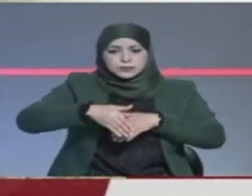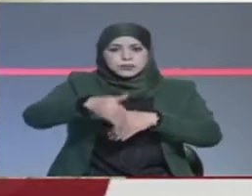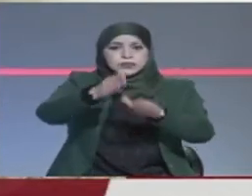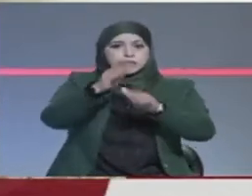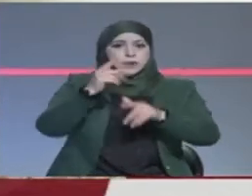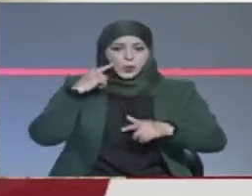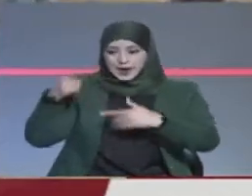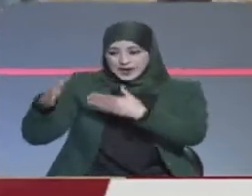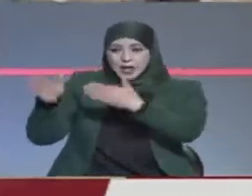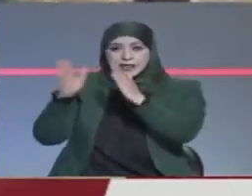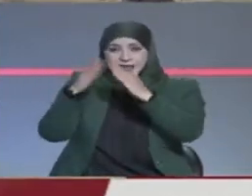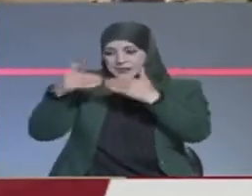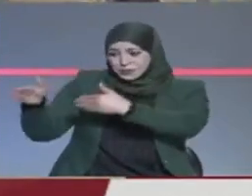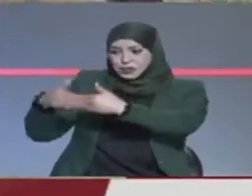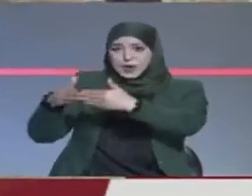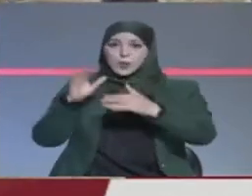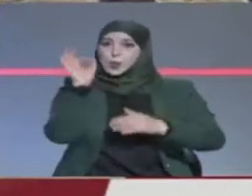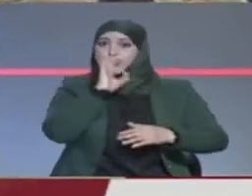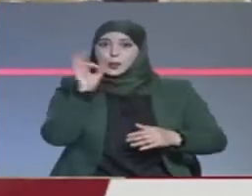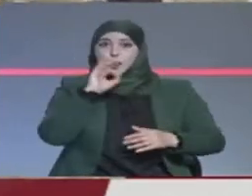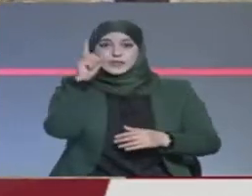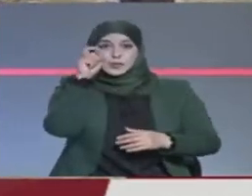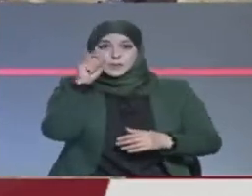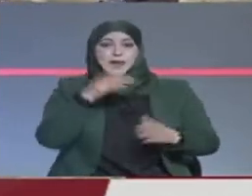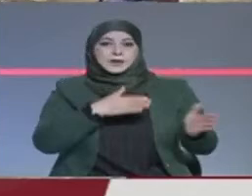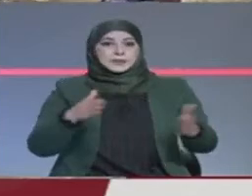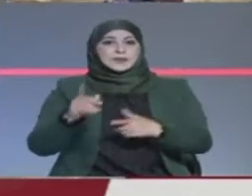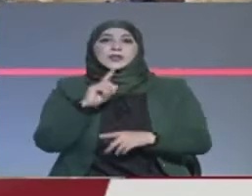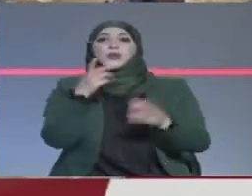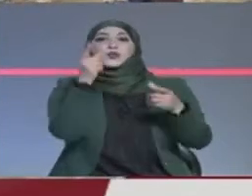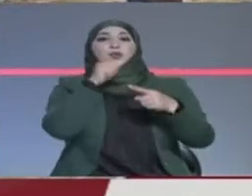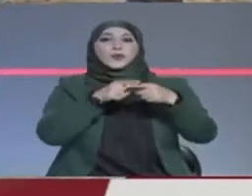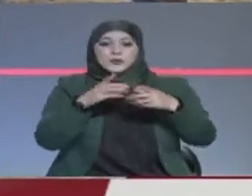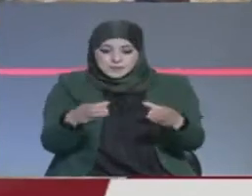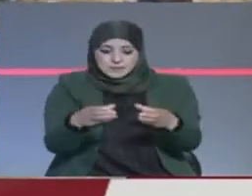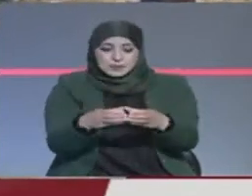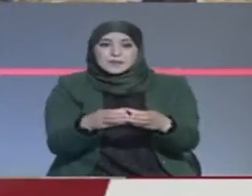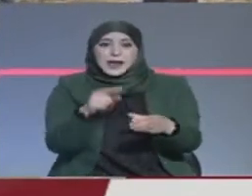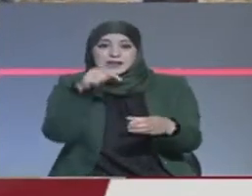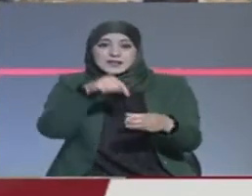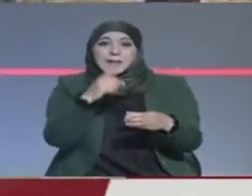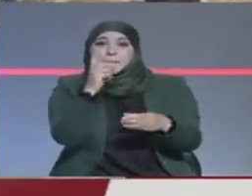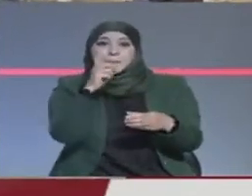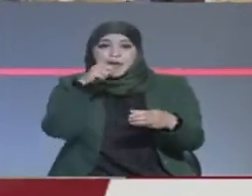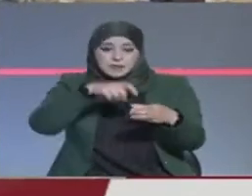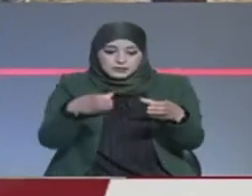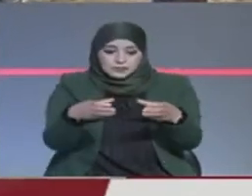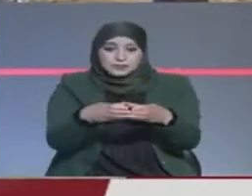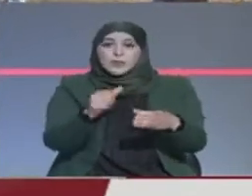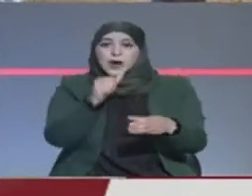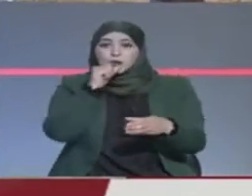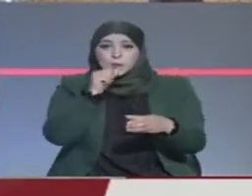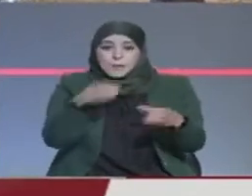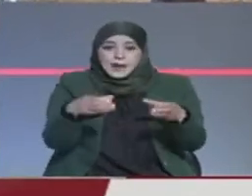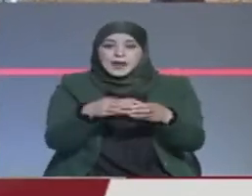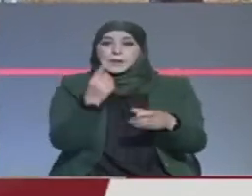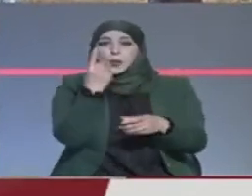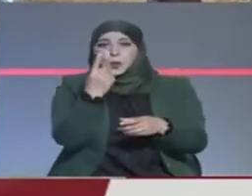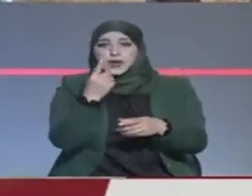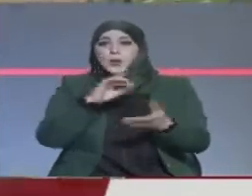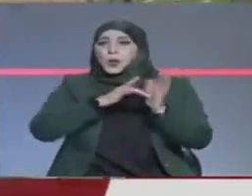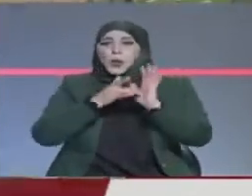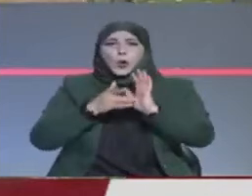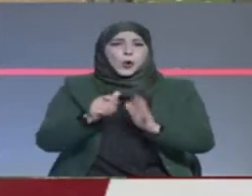عشانين بجنبه عين واحدة هي عين واحدة حتى العيون مع الناش نحن بحضانة للسد وعين واحدة تتعب منها